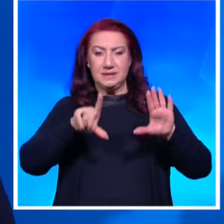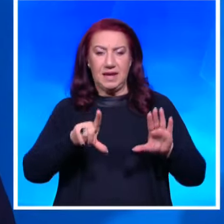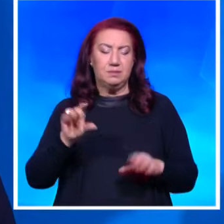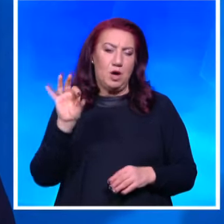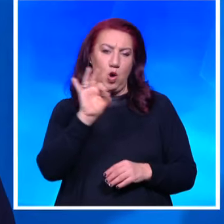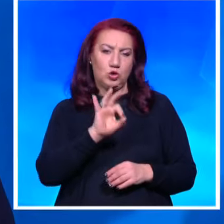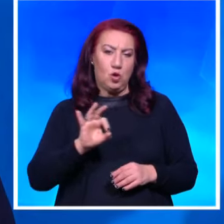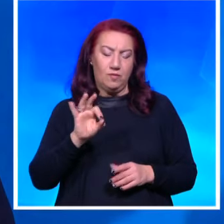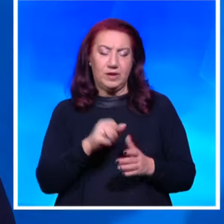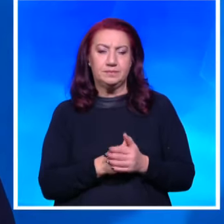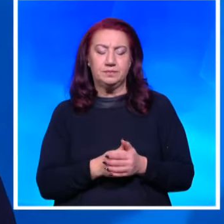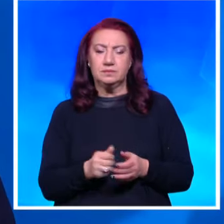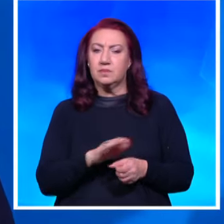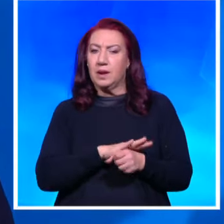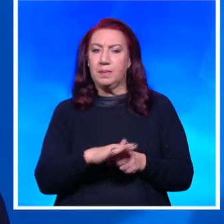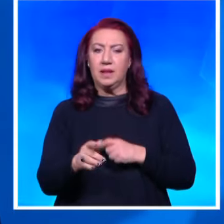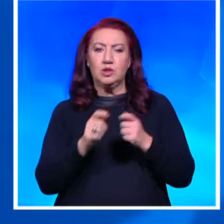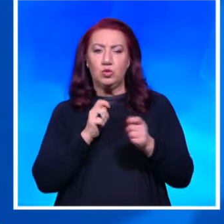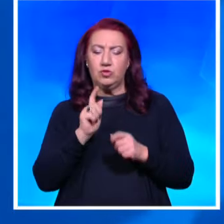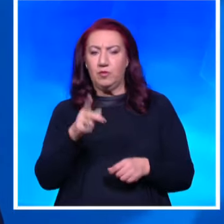Цялото интервю гледайте утре в предаването тази сутрин.